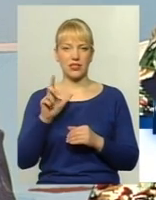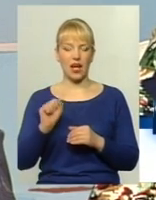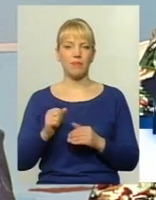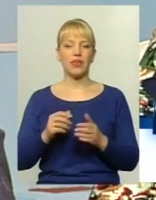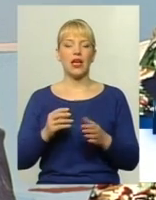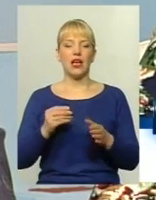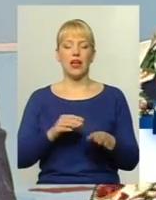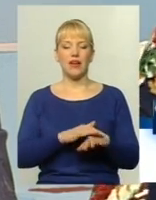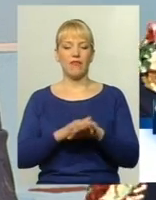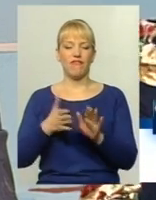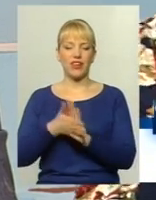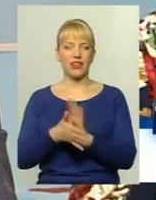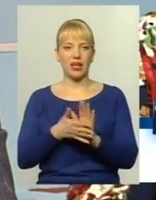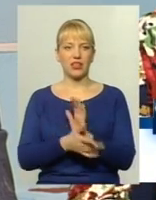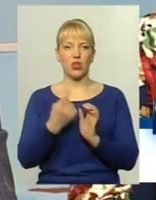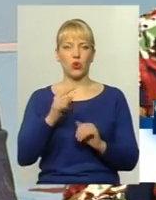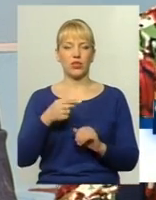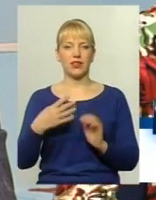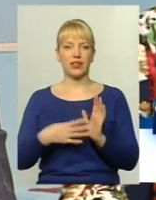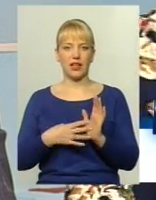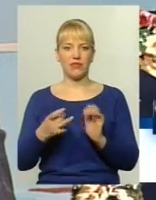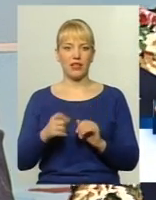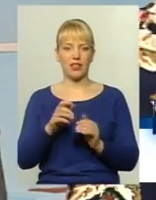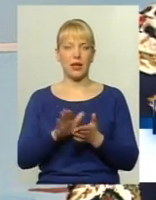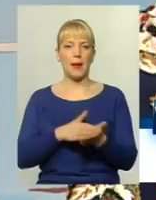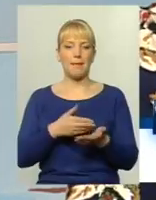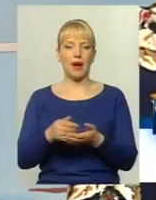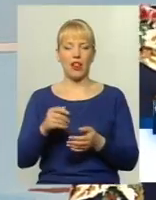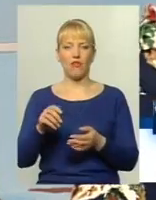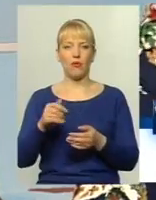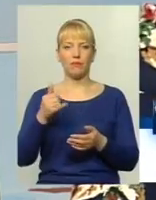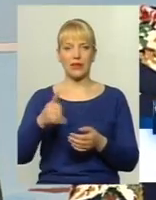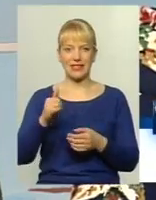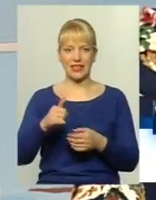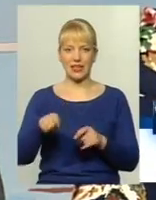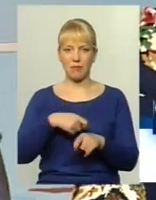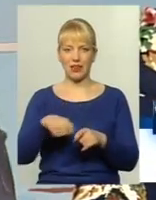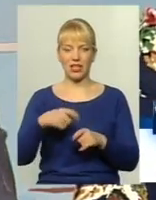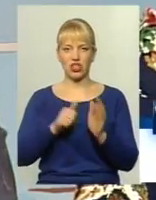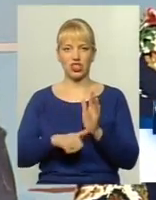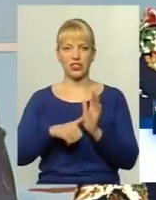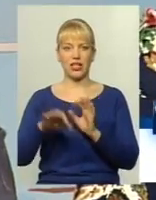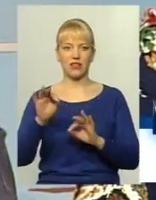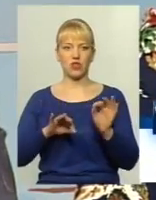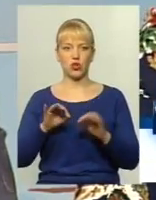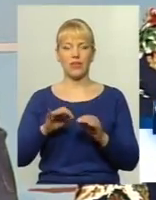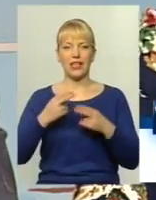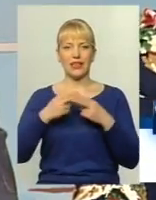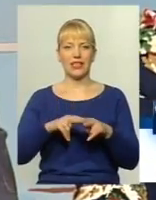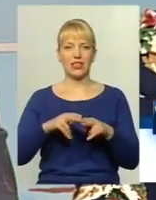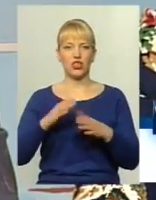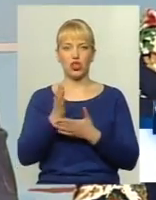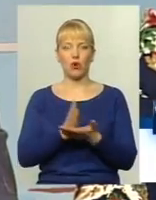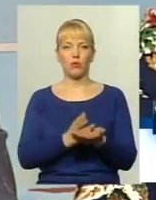видатки в 1,9 раза Паливно-мастильні матеріали на 60%, технічне обслуговування в 2